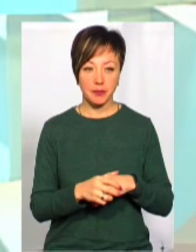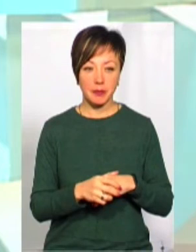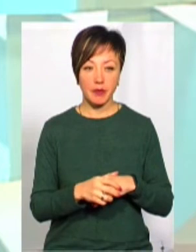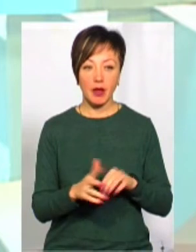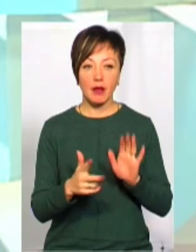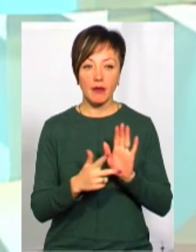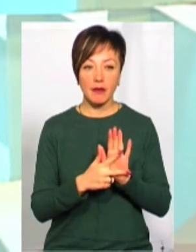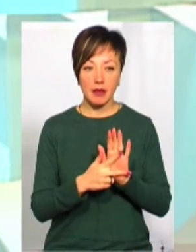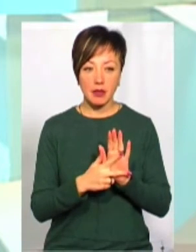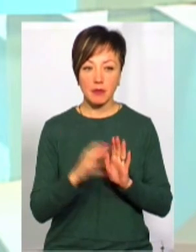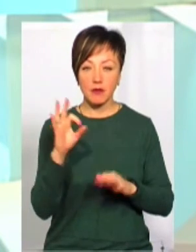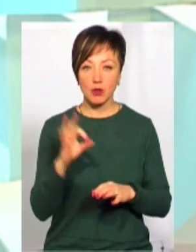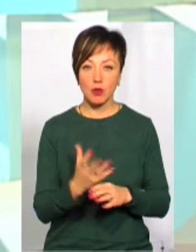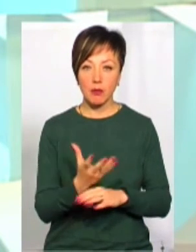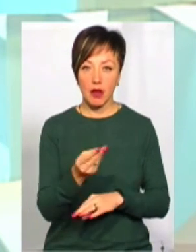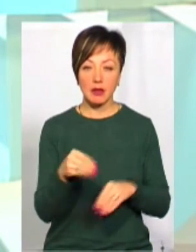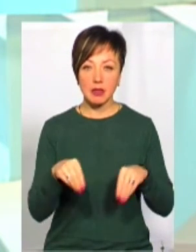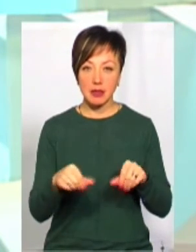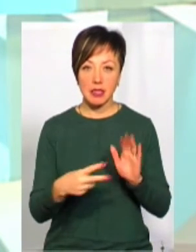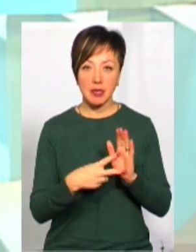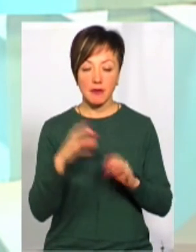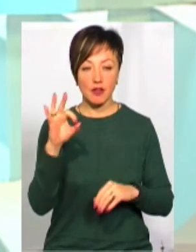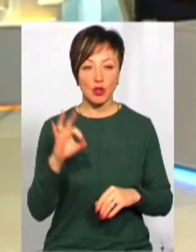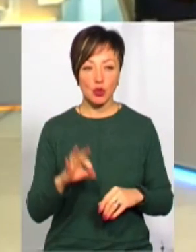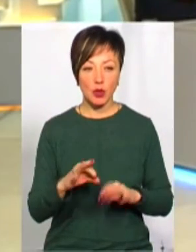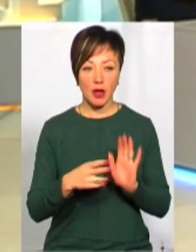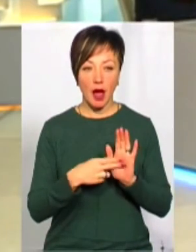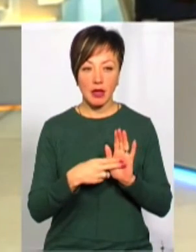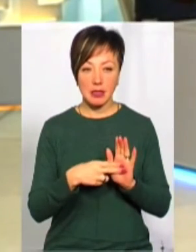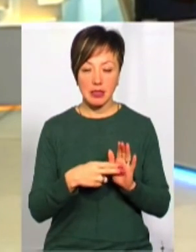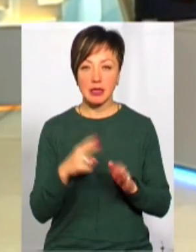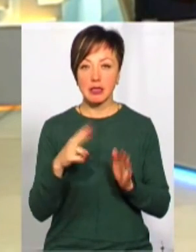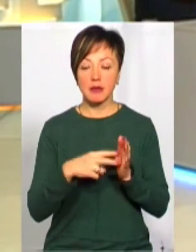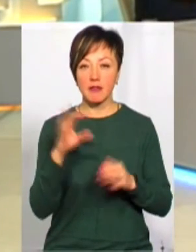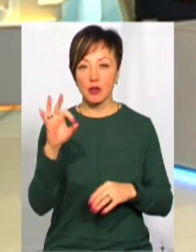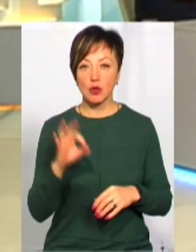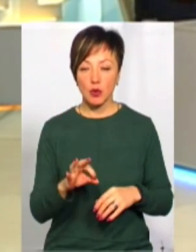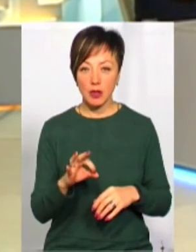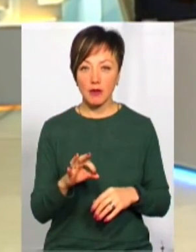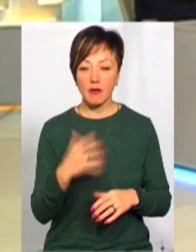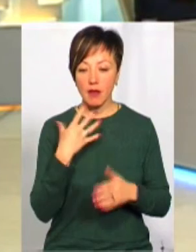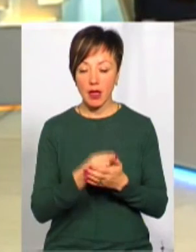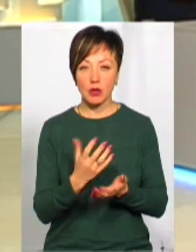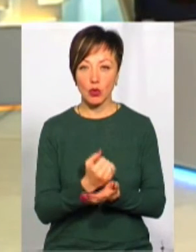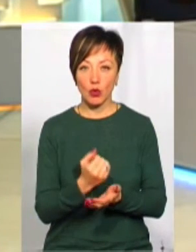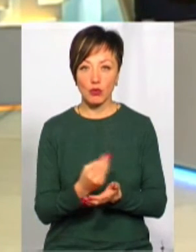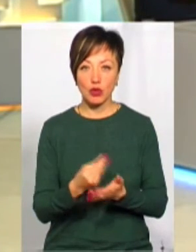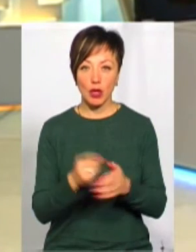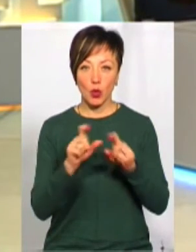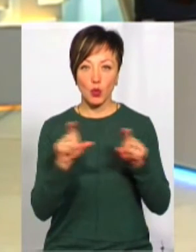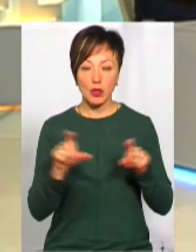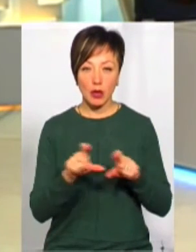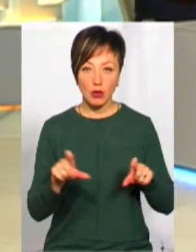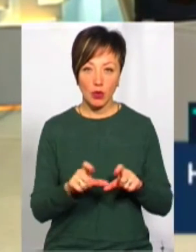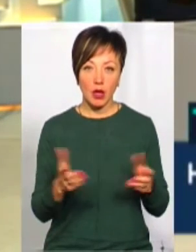8% – це плата за землю, 7% – акциз, і 7% – це власні доходи бюджетних установ,